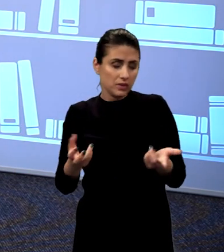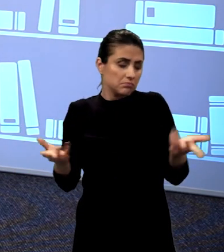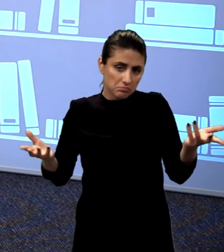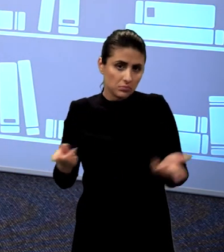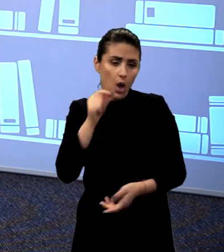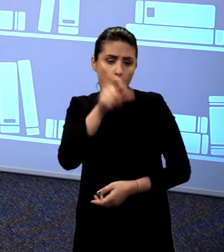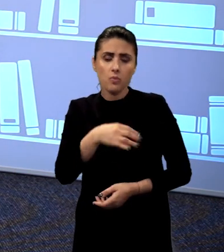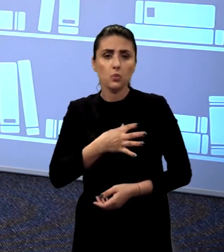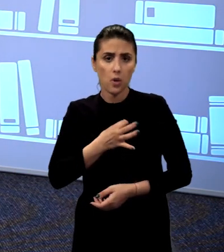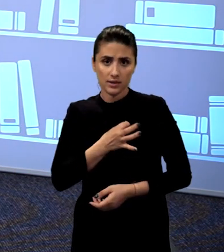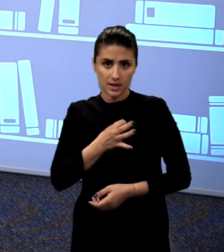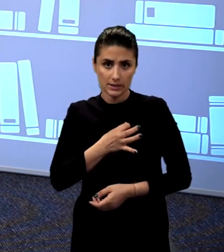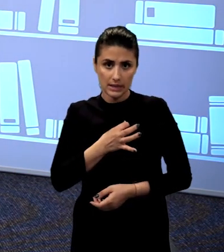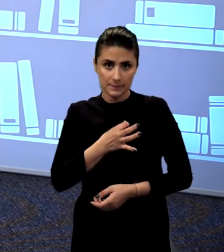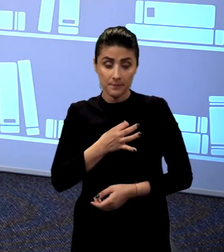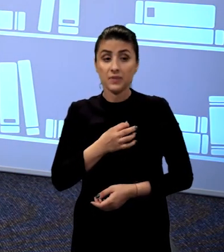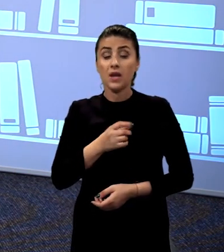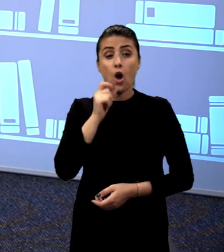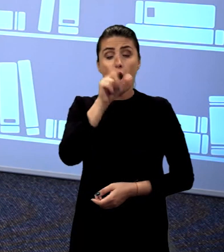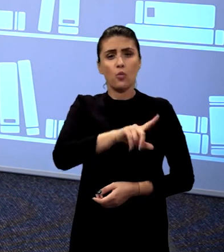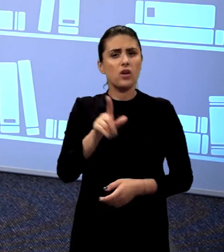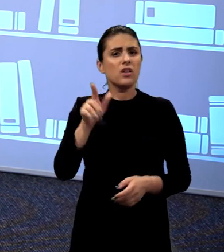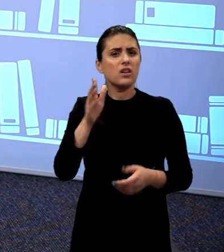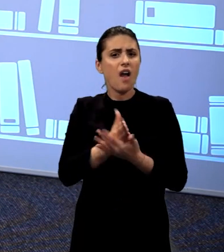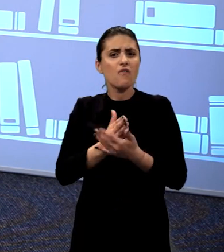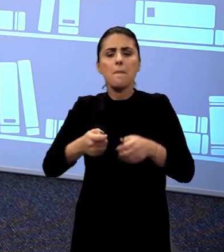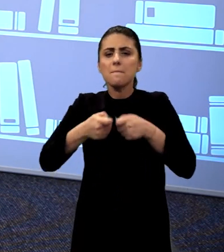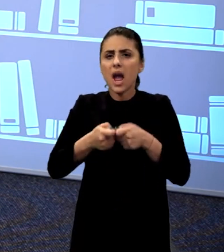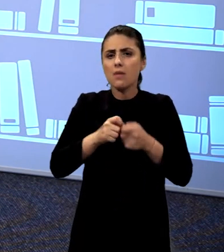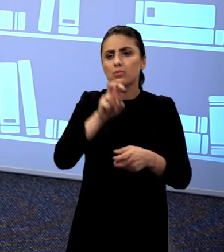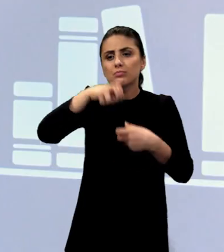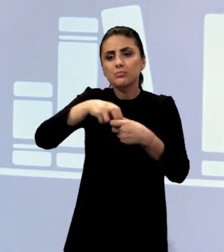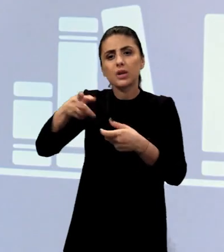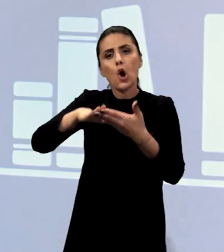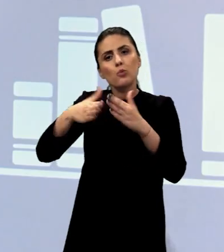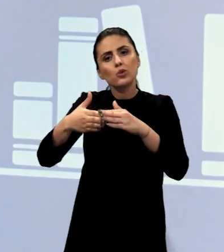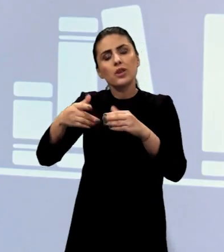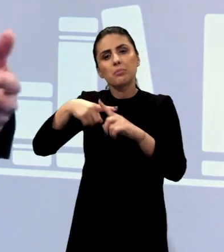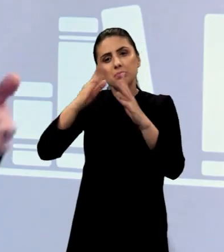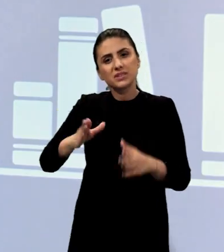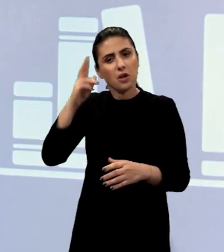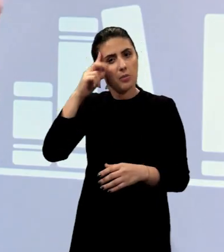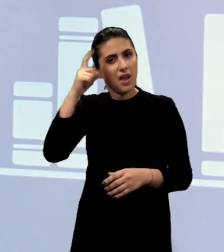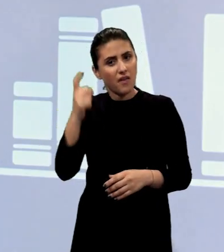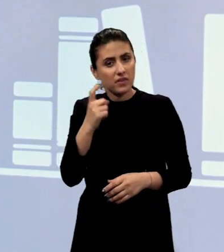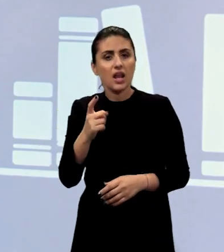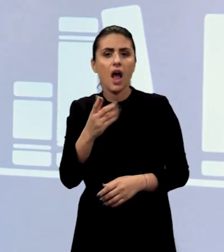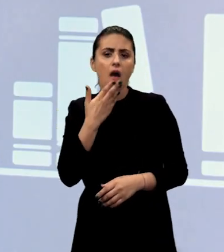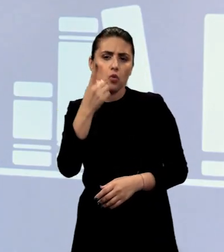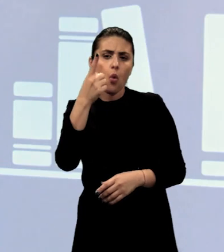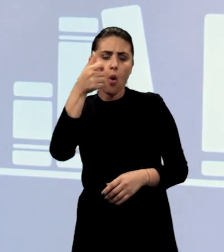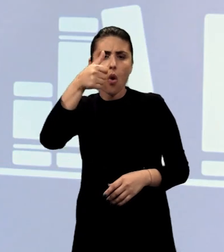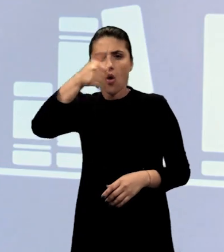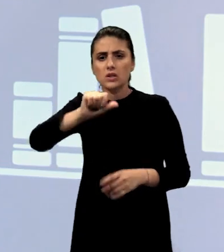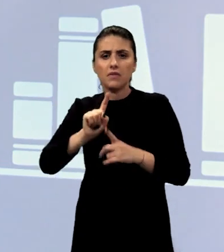Deși nu era nici măcar membru în comunitatea pe care o frecventa, deci ar fi putut să-și permită o derogare de la